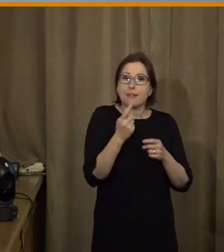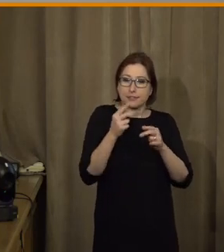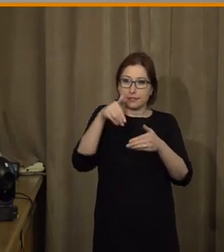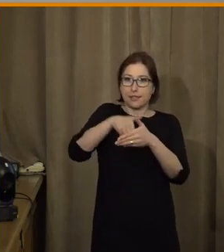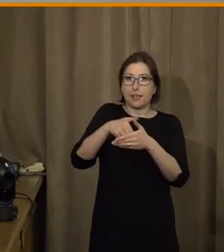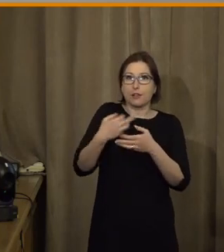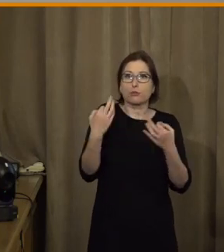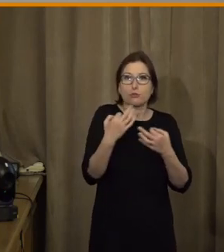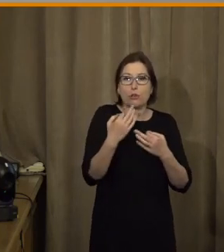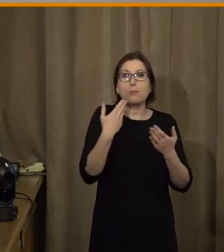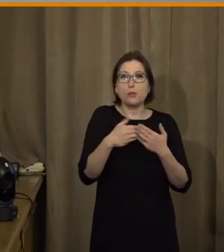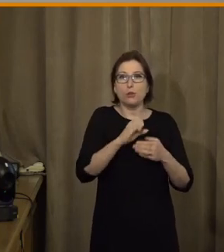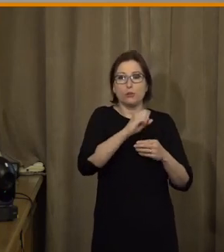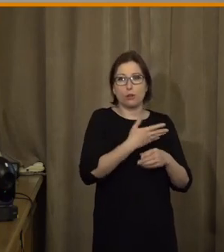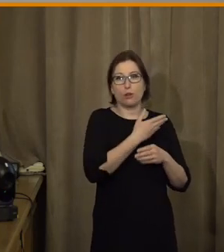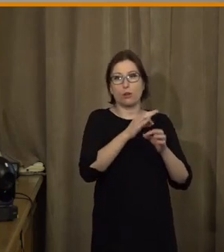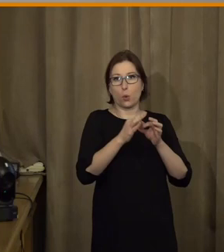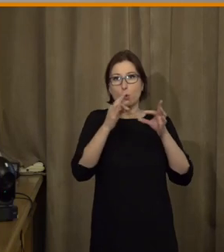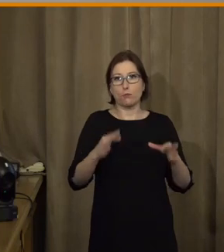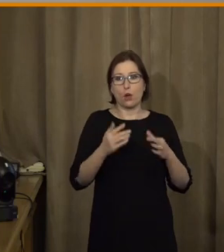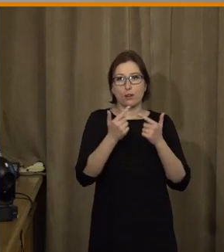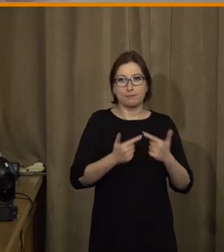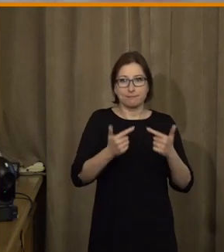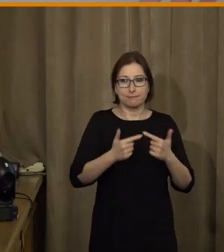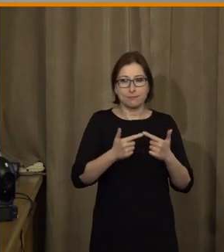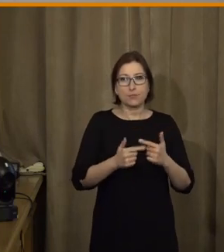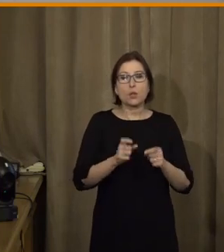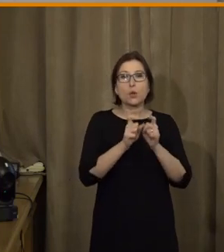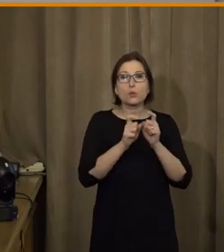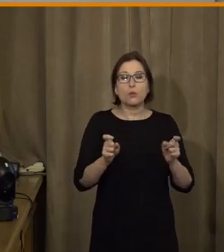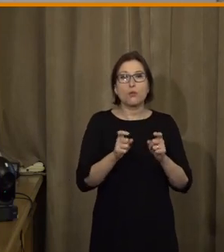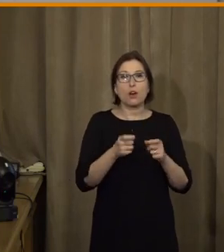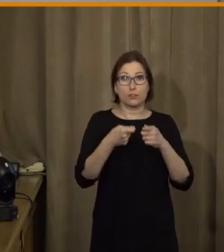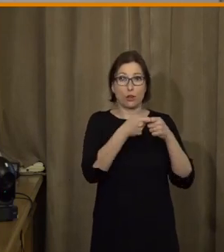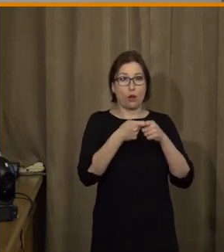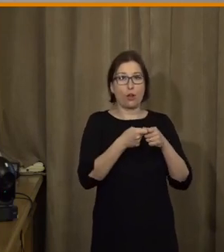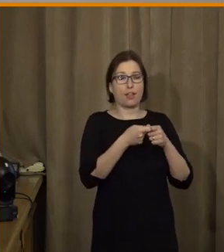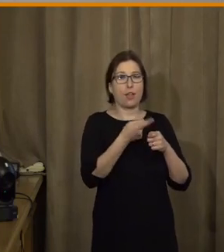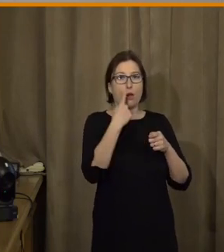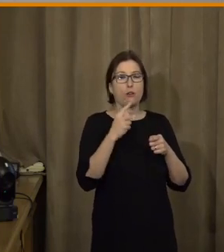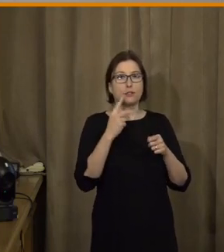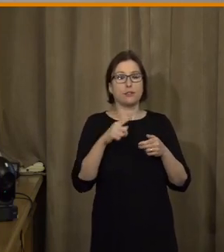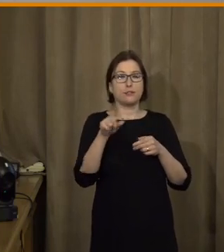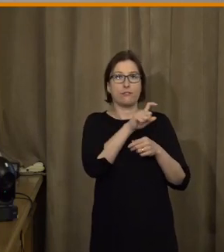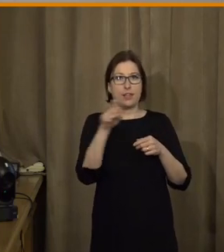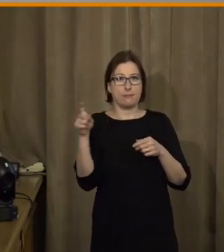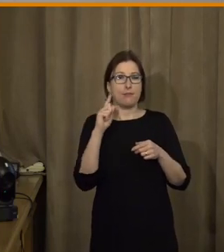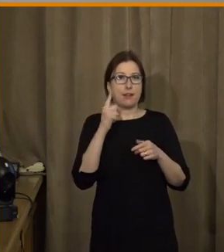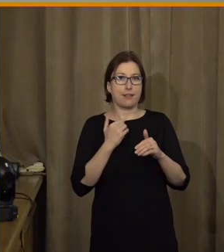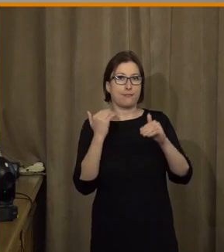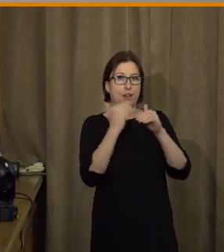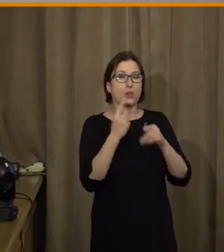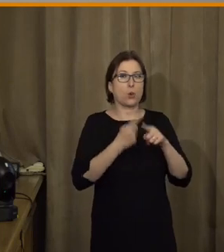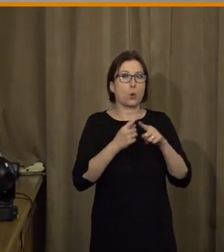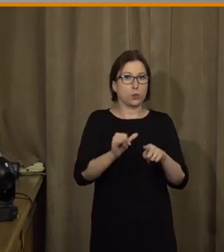nic nevíme. A myslím si, že to je důležité, než přejdeme vlastně k tématu kolegyně ze společnosti Defrendly o tom trochu